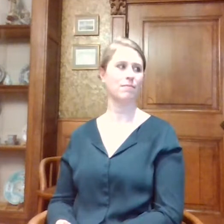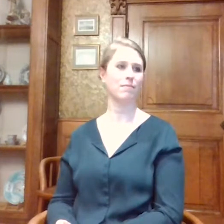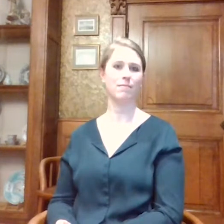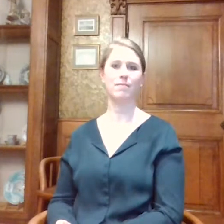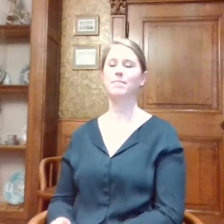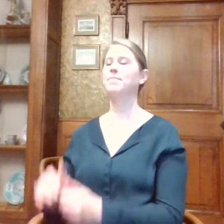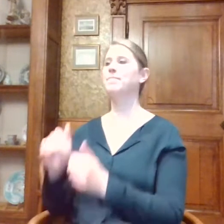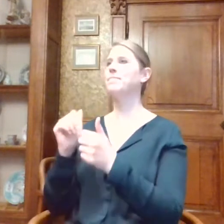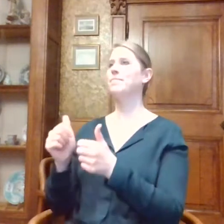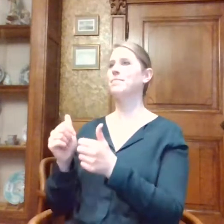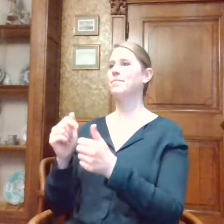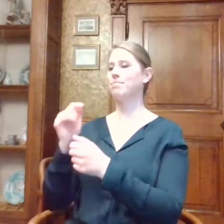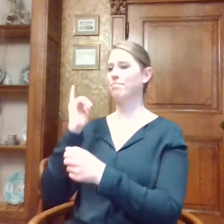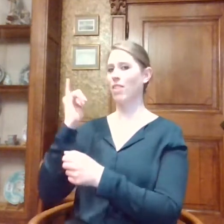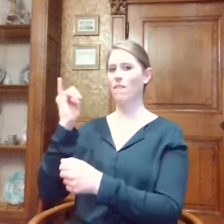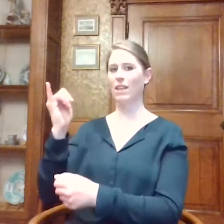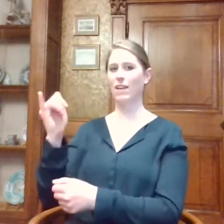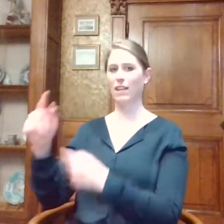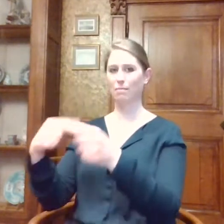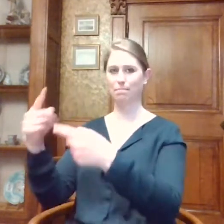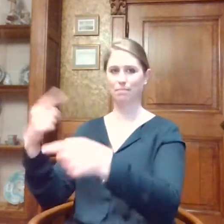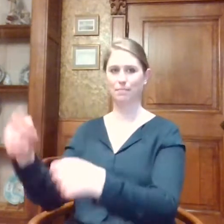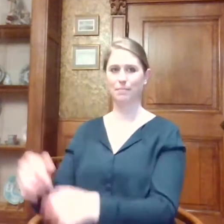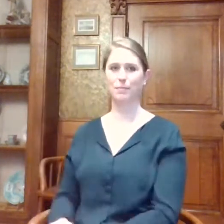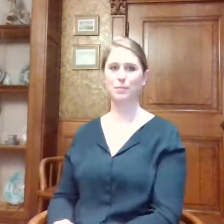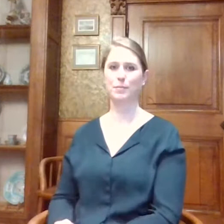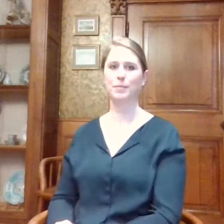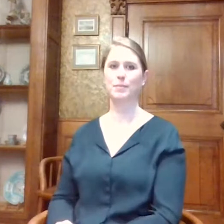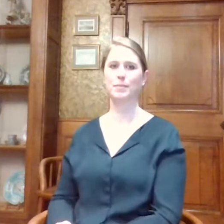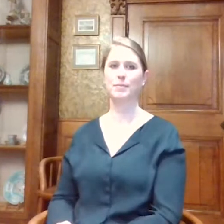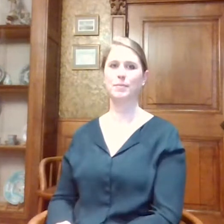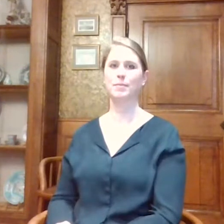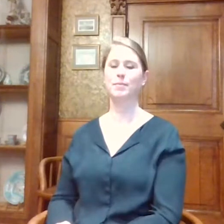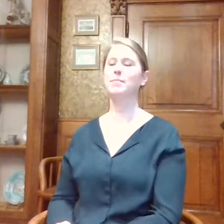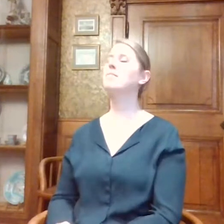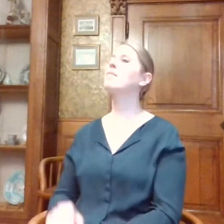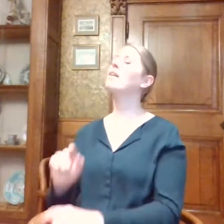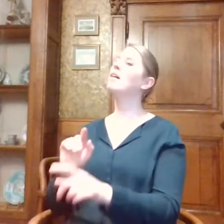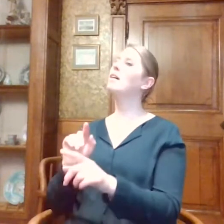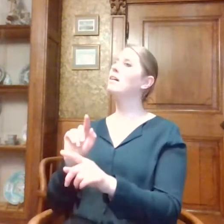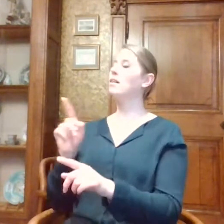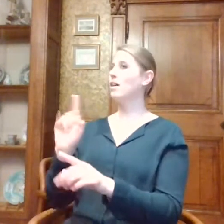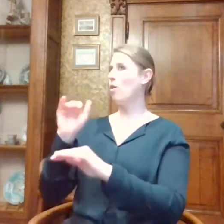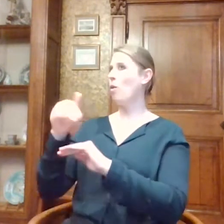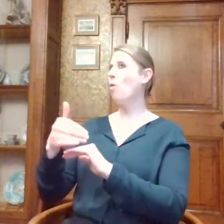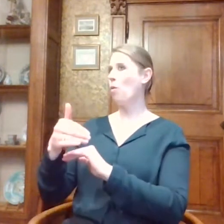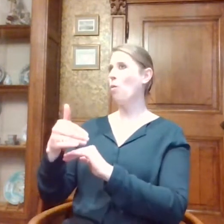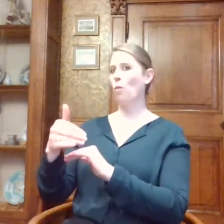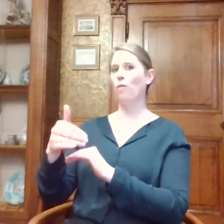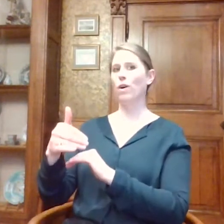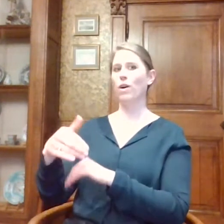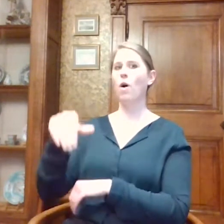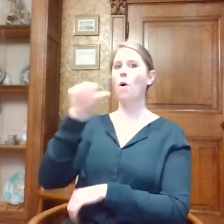Goed, ik ga eventjes verder scrollen terug. Dus dat was een beetje over augmented